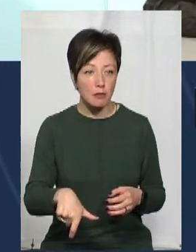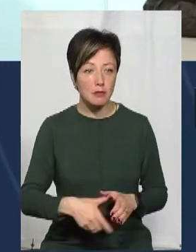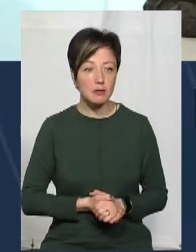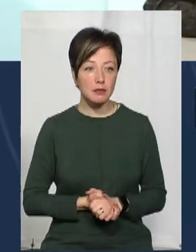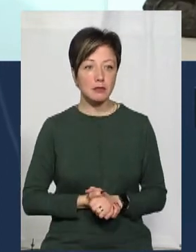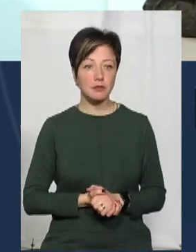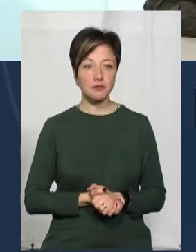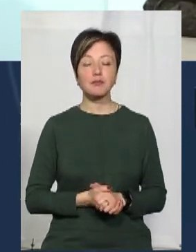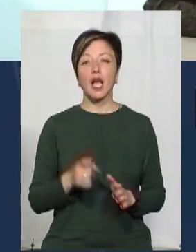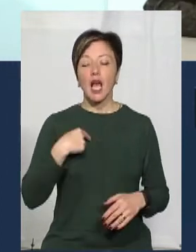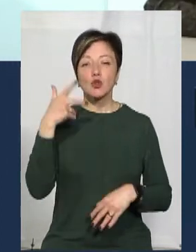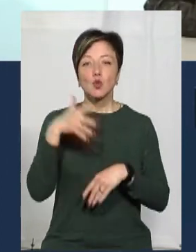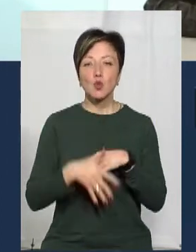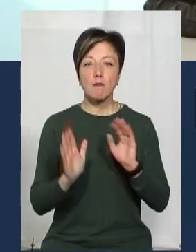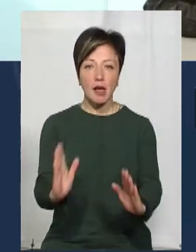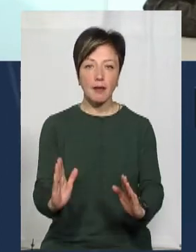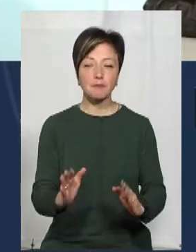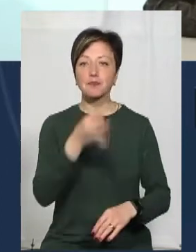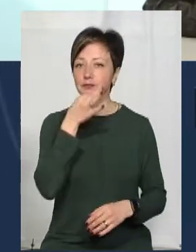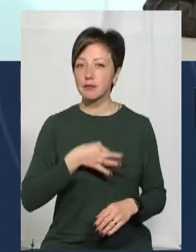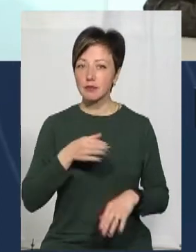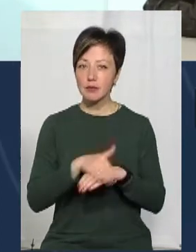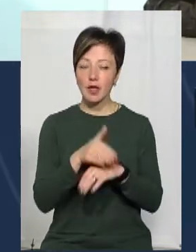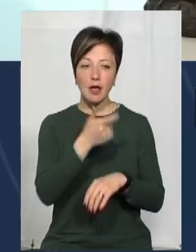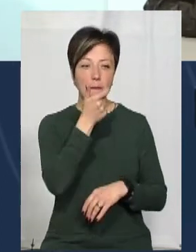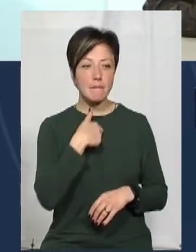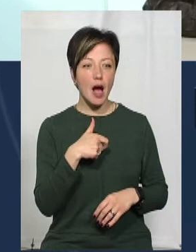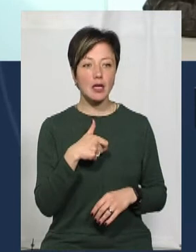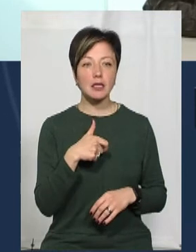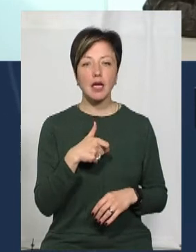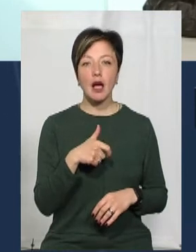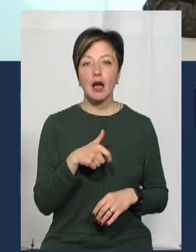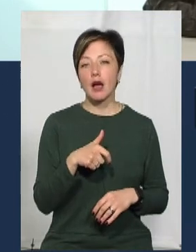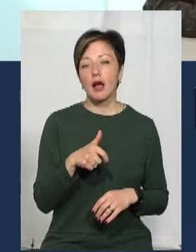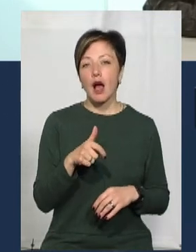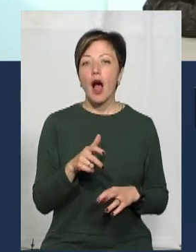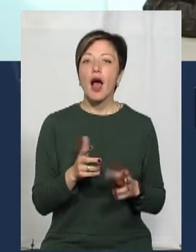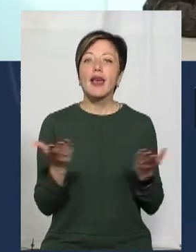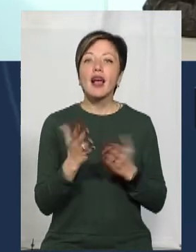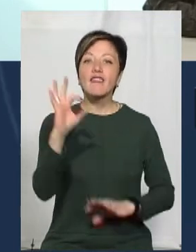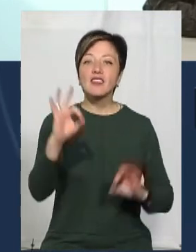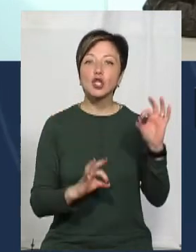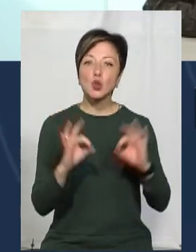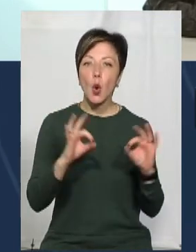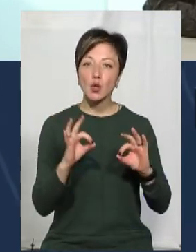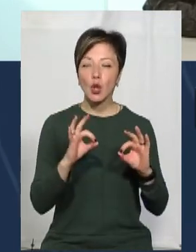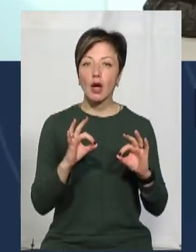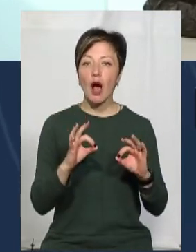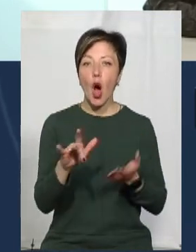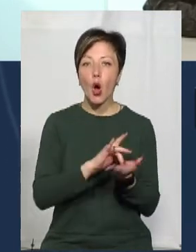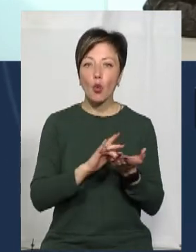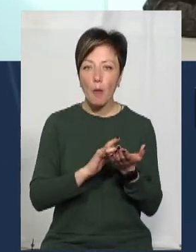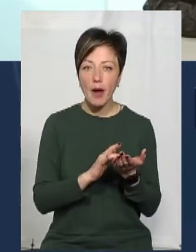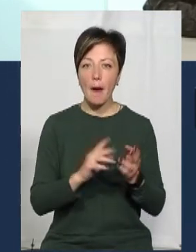Розбиратися поки до розбору. Скажіть, ласка, пане Михайлове, який від фото кромів, що проживають на Поділлі, є працевлаштований і